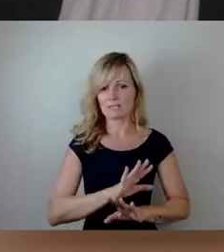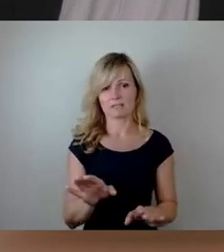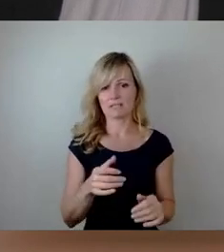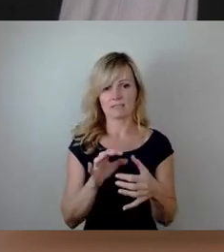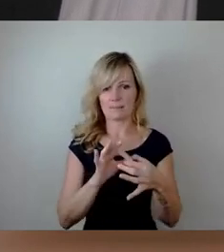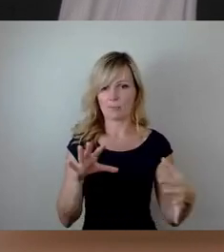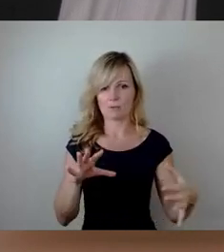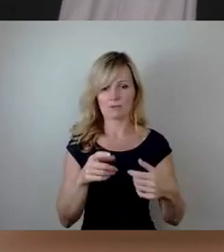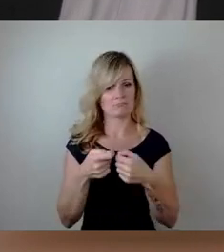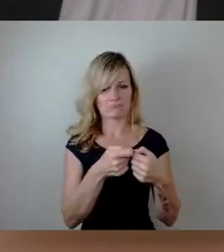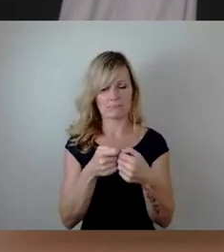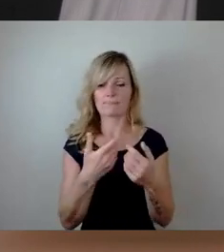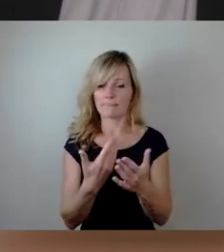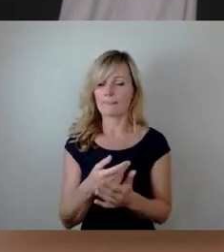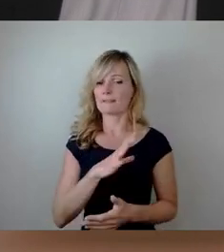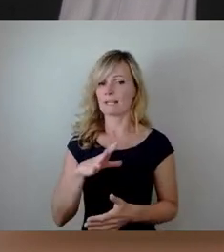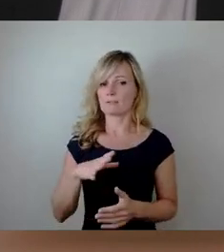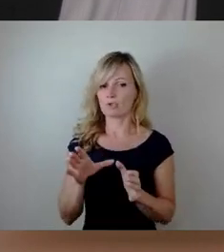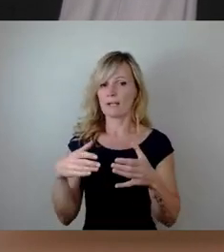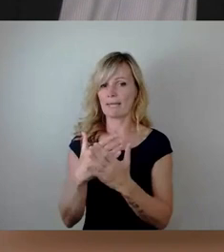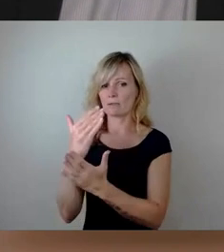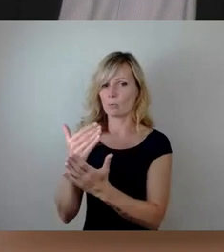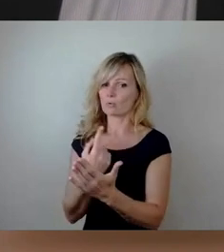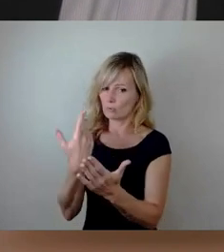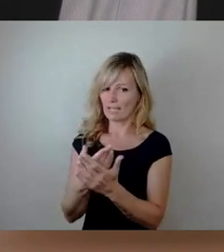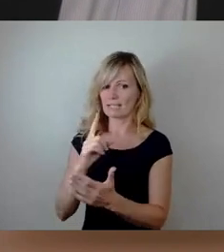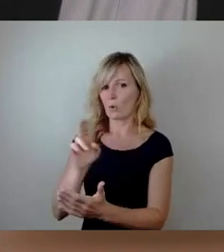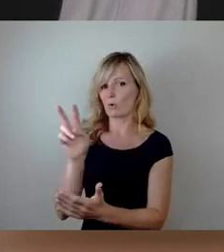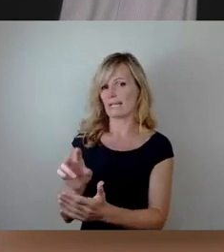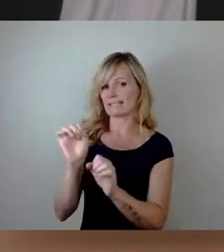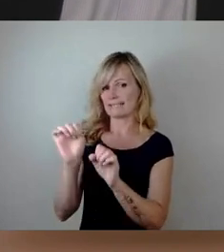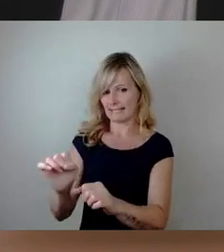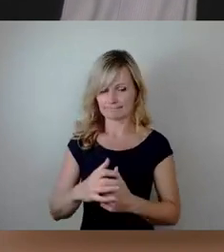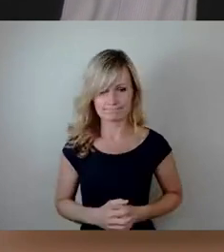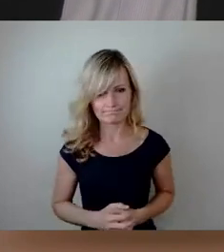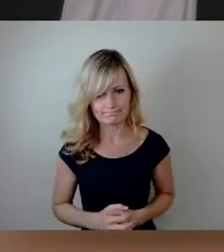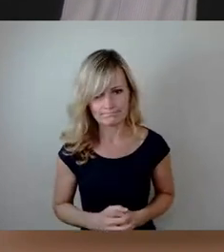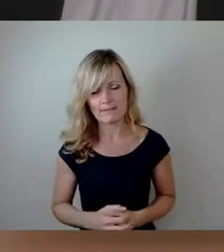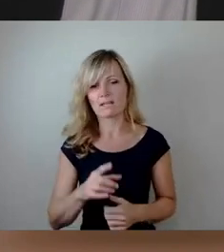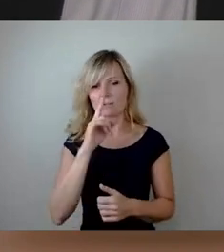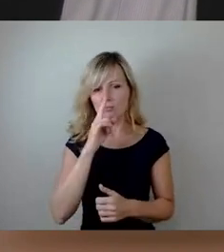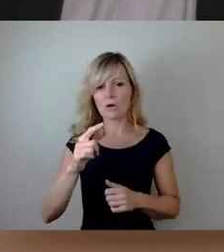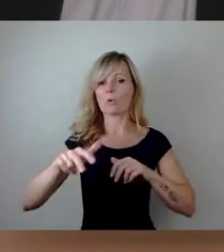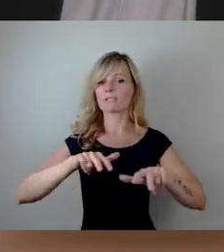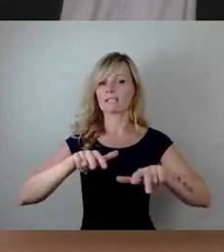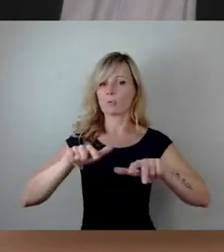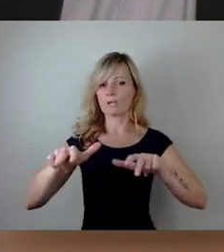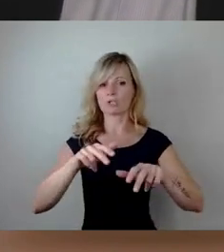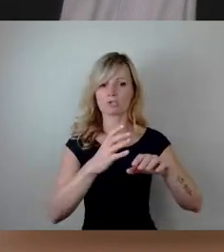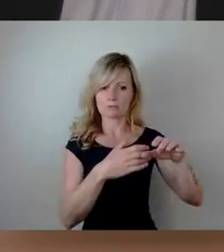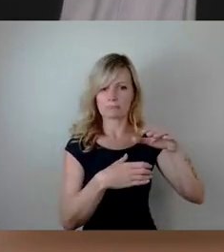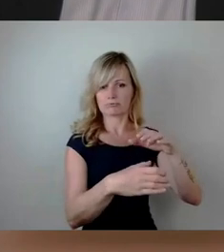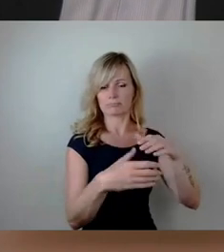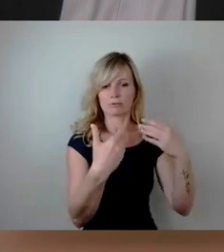können Sie in der sächsischen Gemeindeordnung nachlesen. Das ist lediglich organisatorisch unterstellt beim